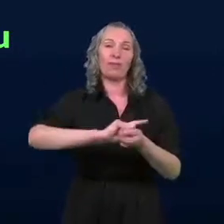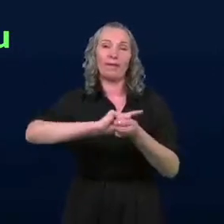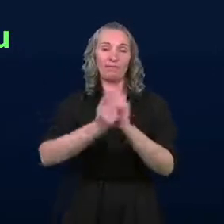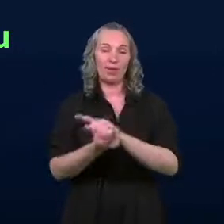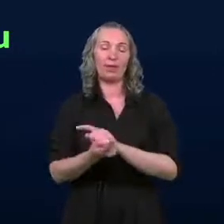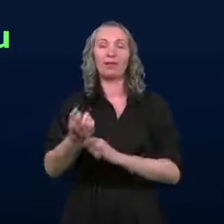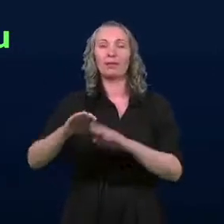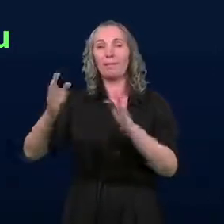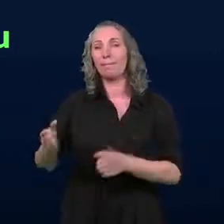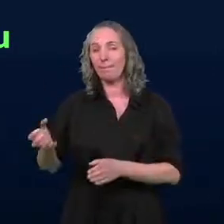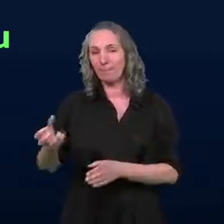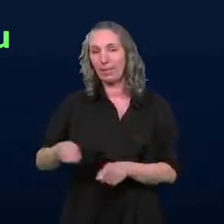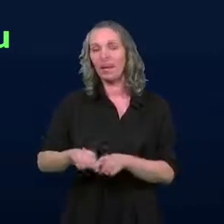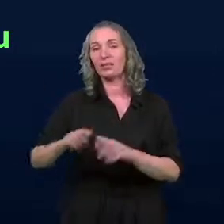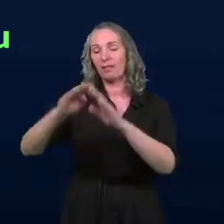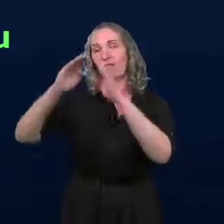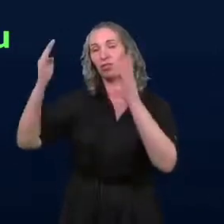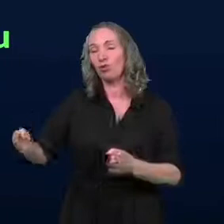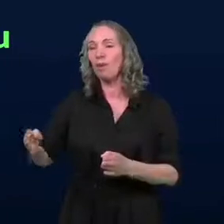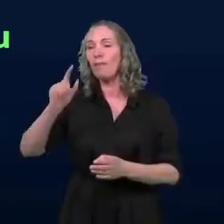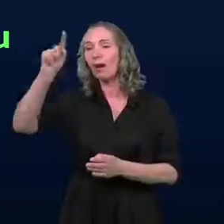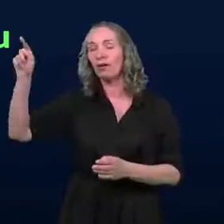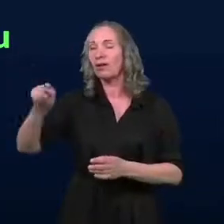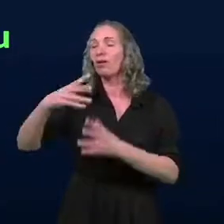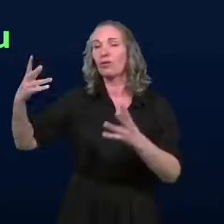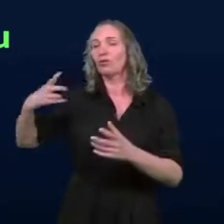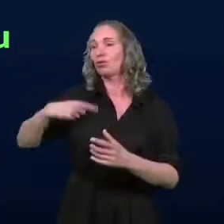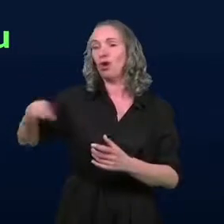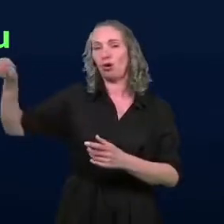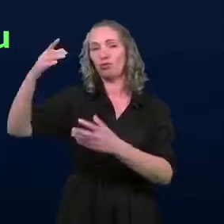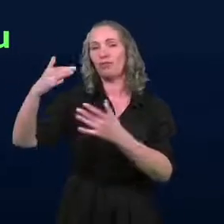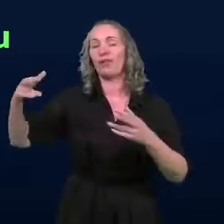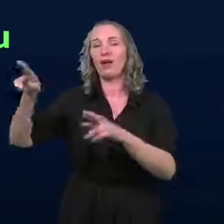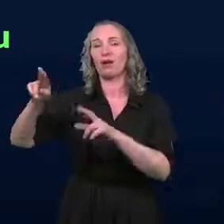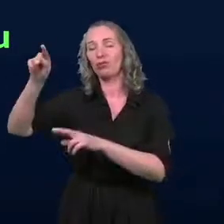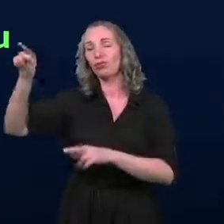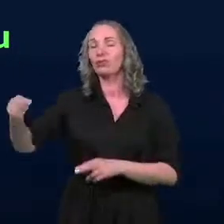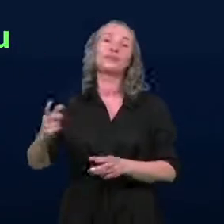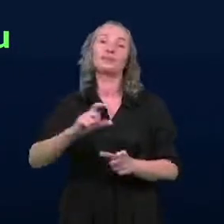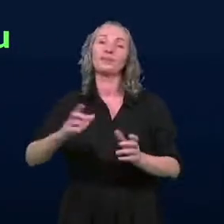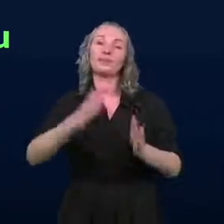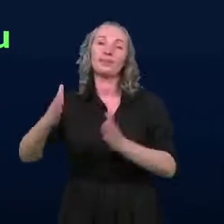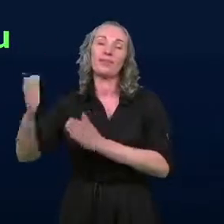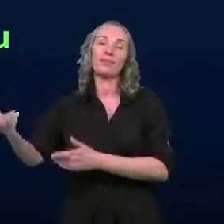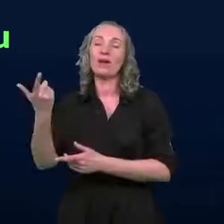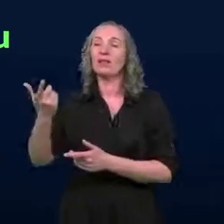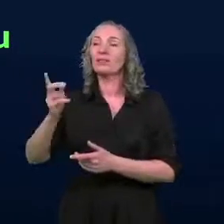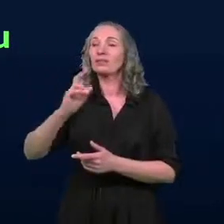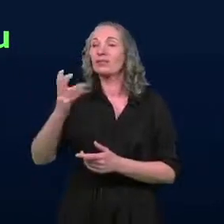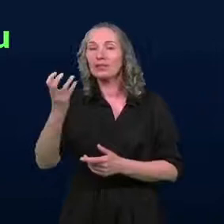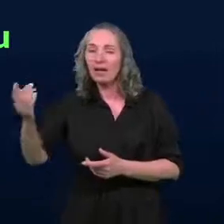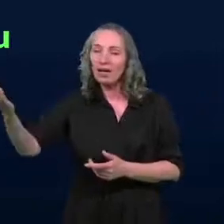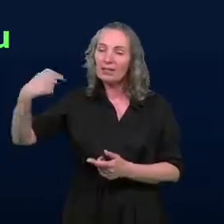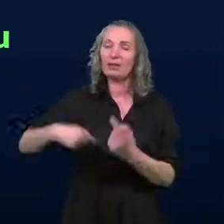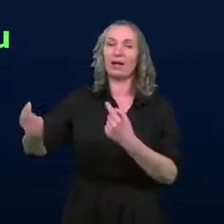pieców w budynkach wielorodzinnych. Też cały czas sukcesywnie zachęcamy do podłączania się